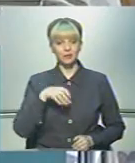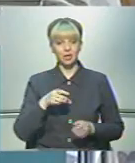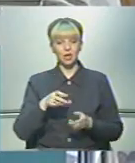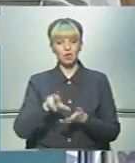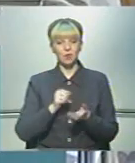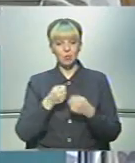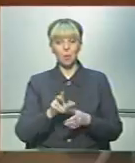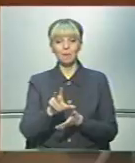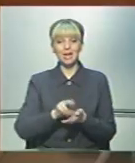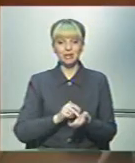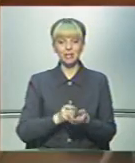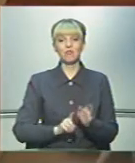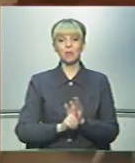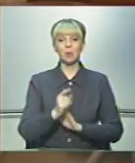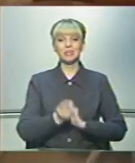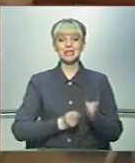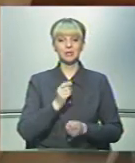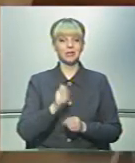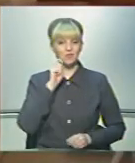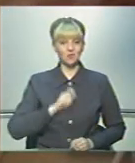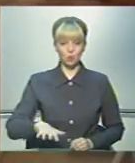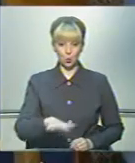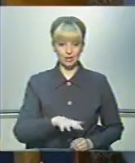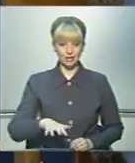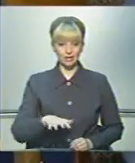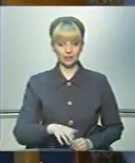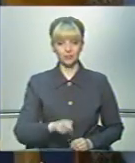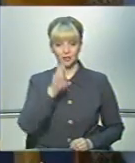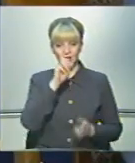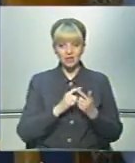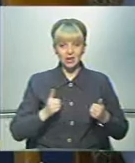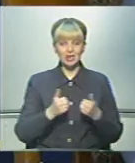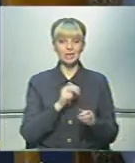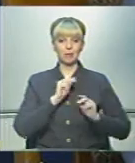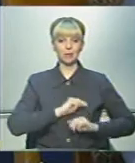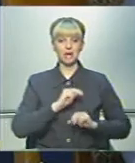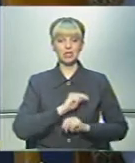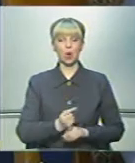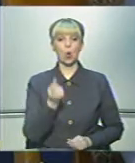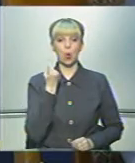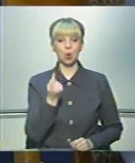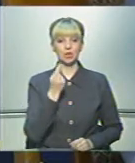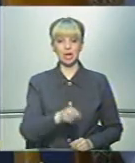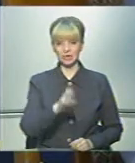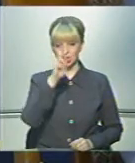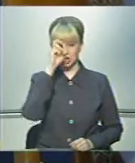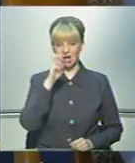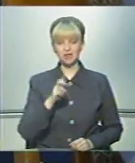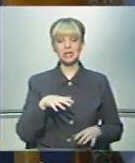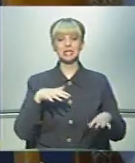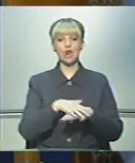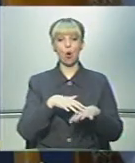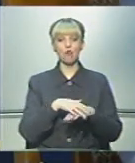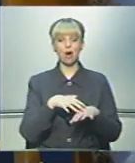держави може стати прикладом для впровадження змін і в Україні. «В країні працює одна державна страхова